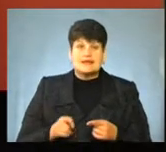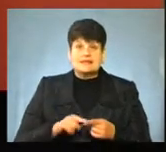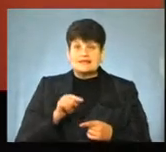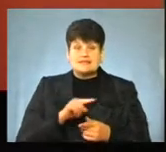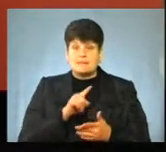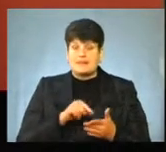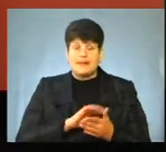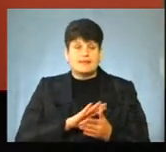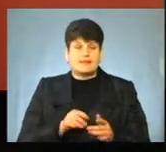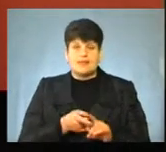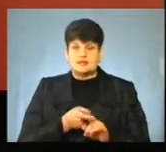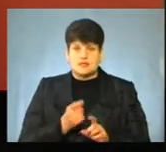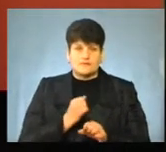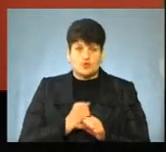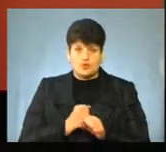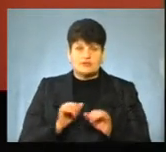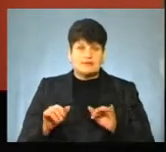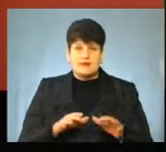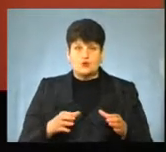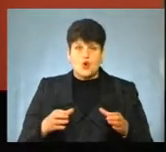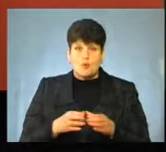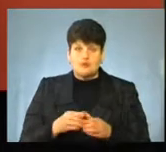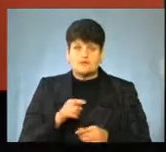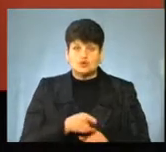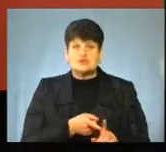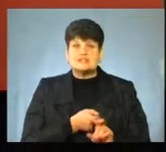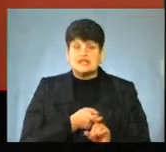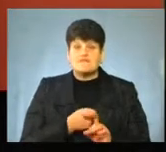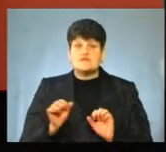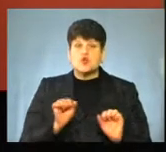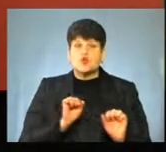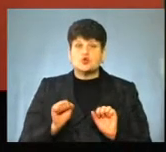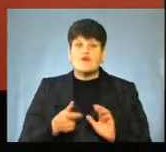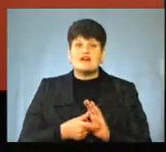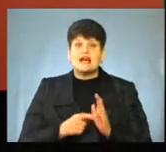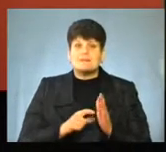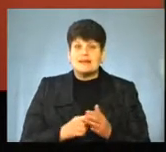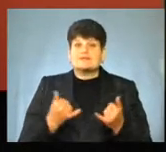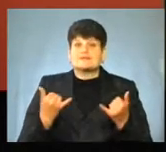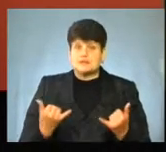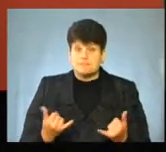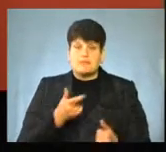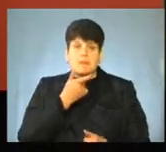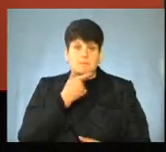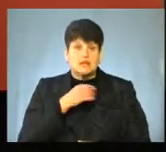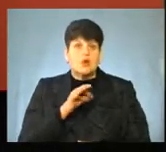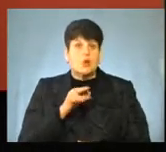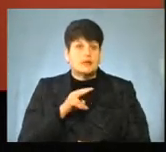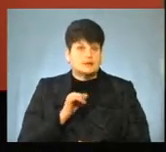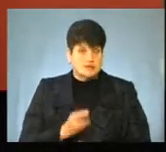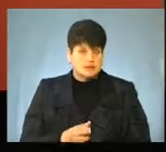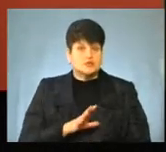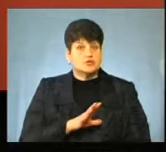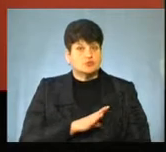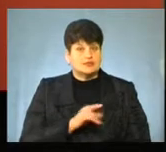це питання не залежить від роботи та діяльності громади, воно залежить від урядових кабінетів наразі. Пане Олександре, чи були такі роки,